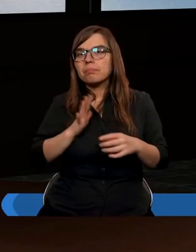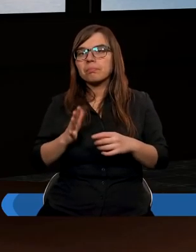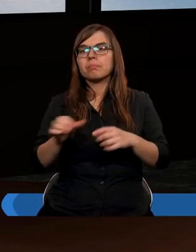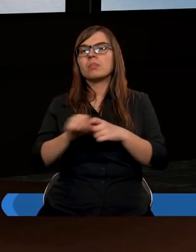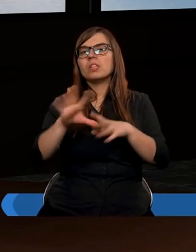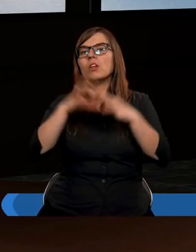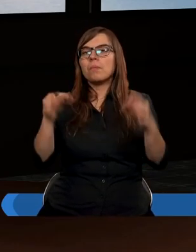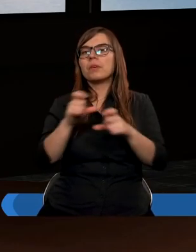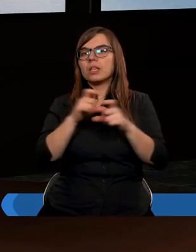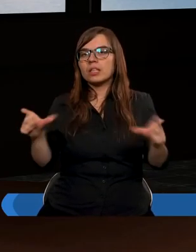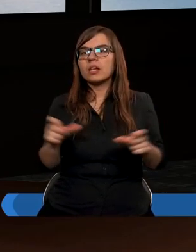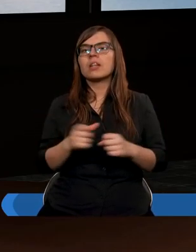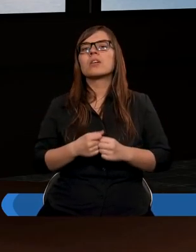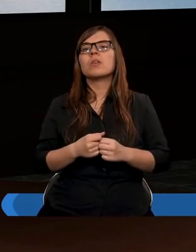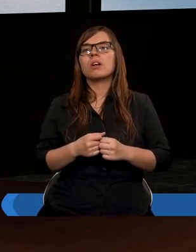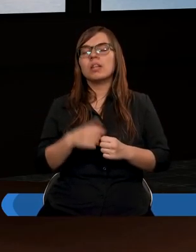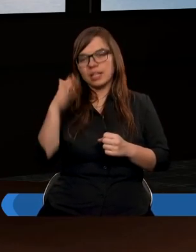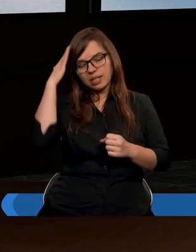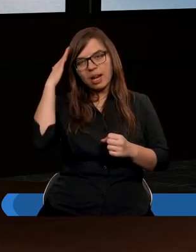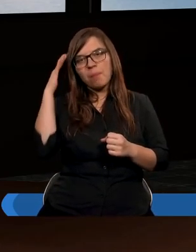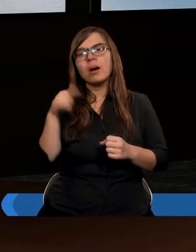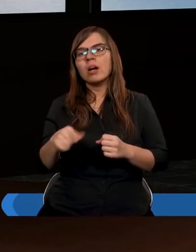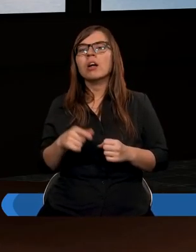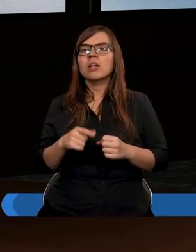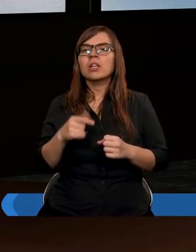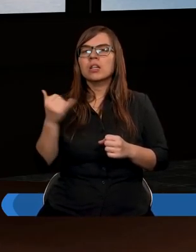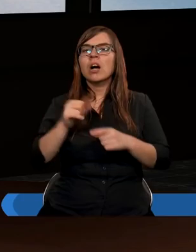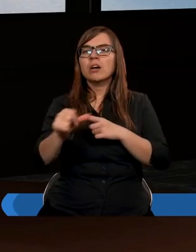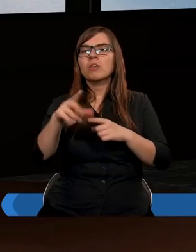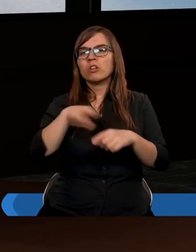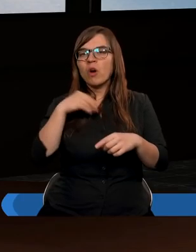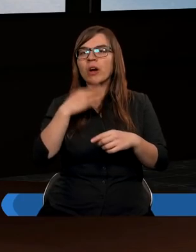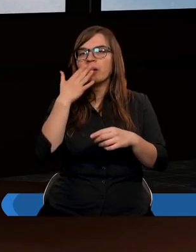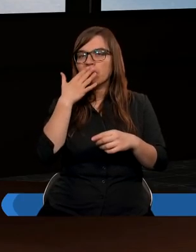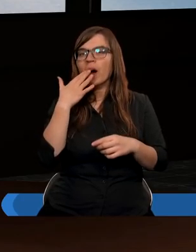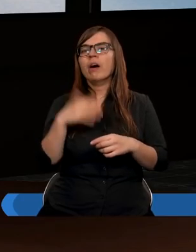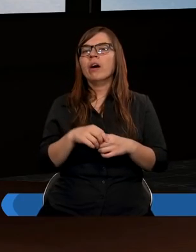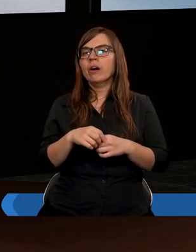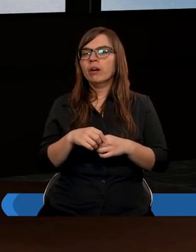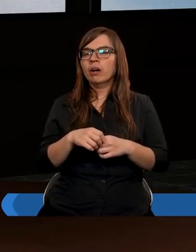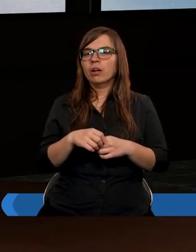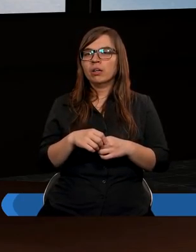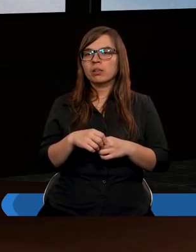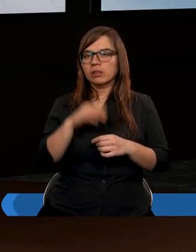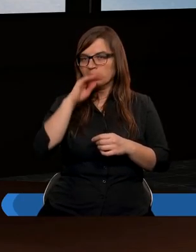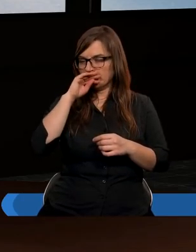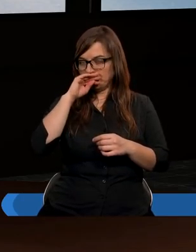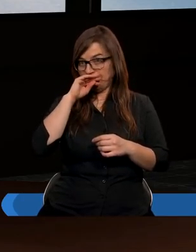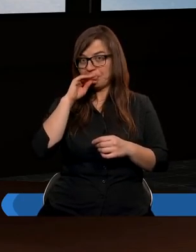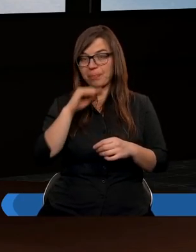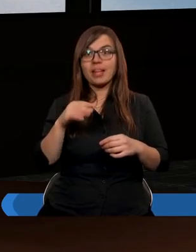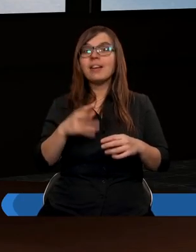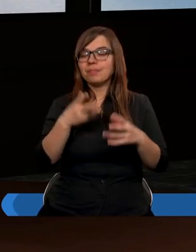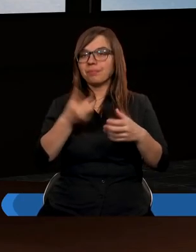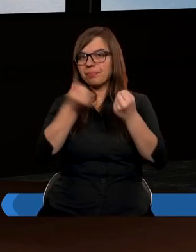czasu. Później jednak, znamy to, zaprzestali budowę świątyni, ludzie zaprzestali wnoszenia tej